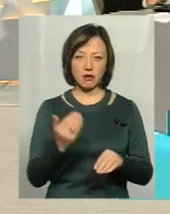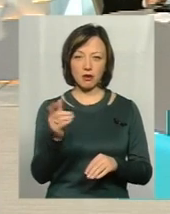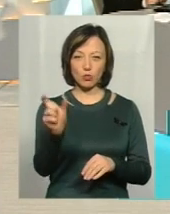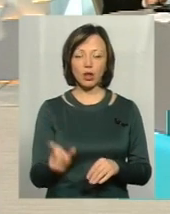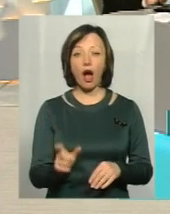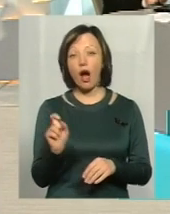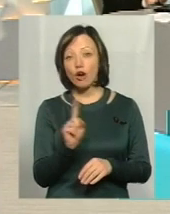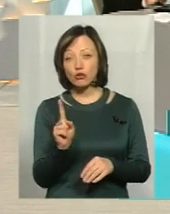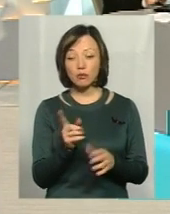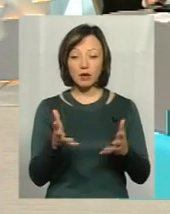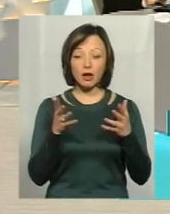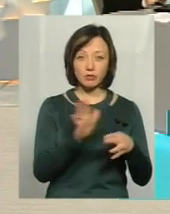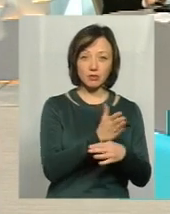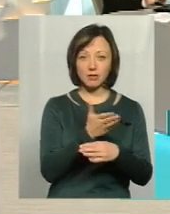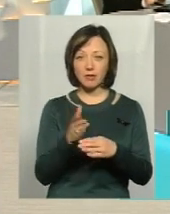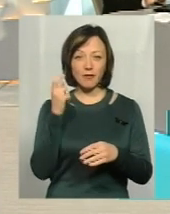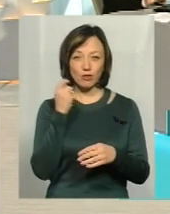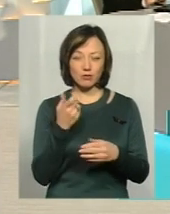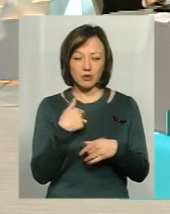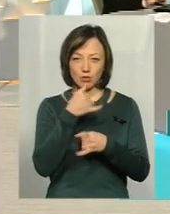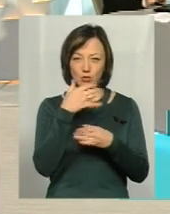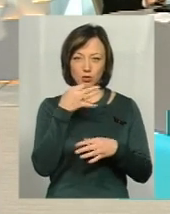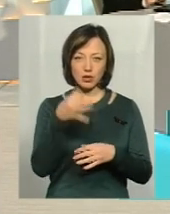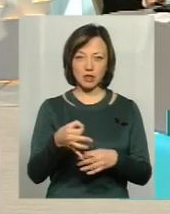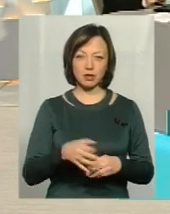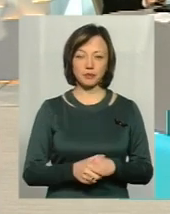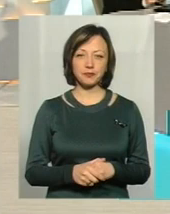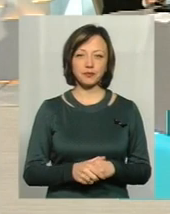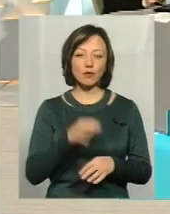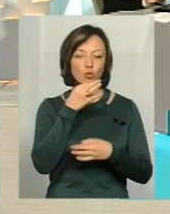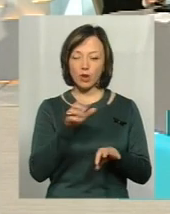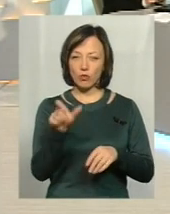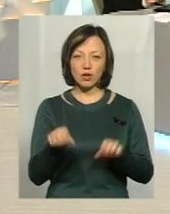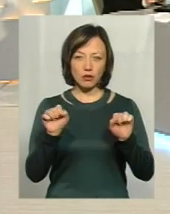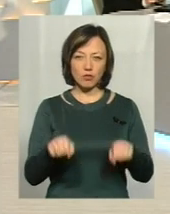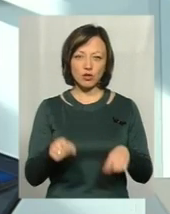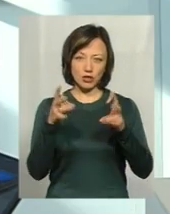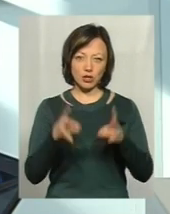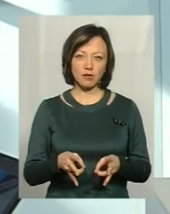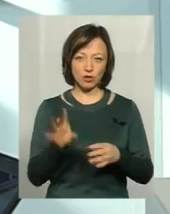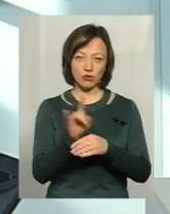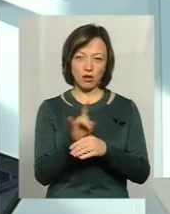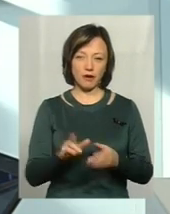Але щоб якось так чітко розмежувати, то я не можу сказати, тому що будь-яка людина може стати жертвою шахраїв. А